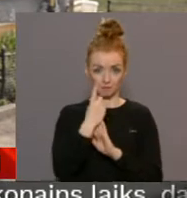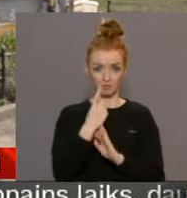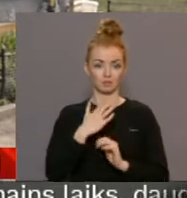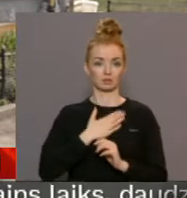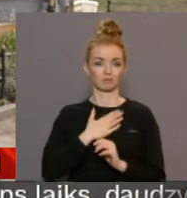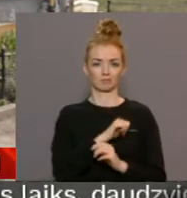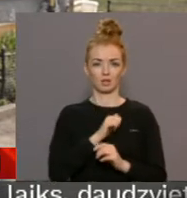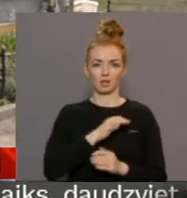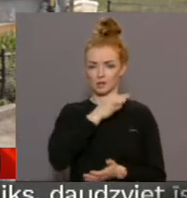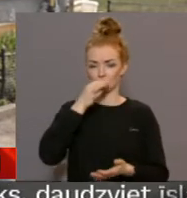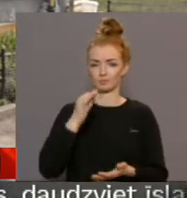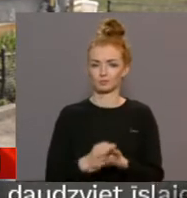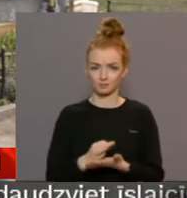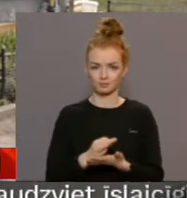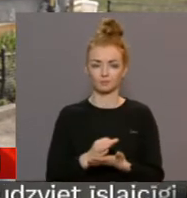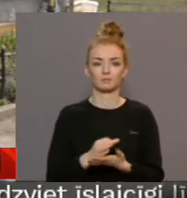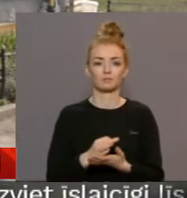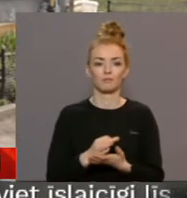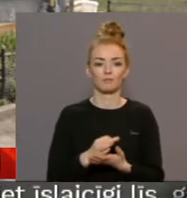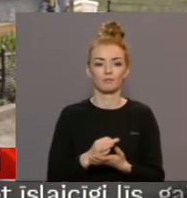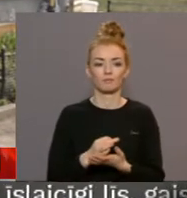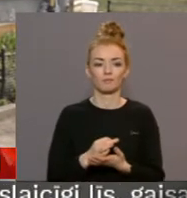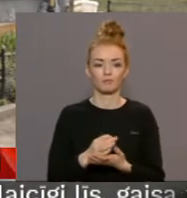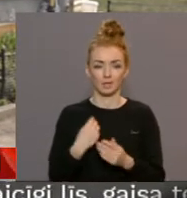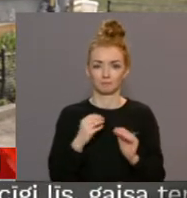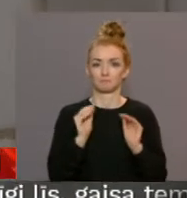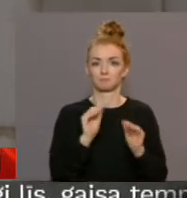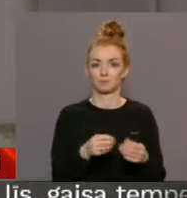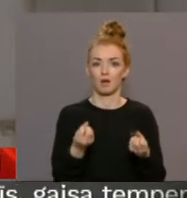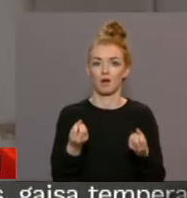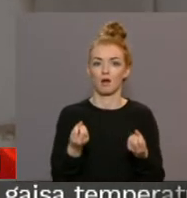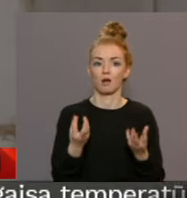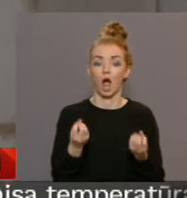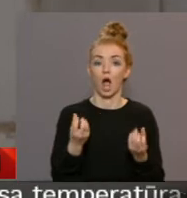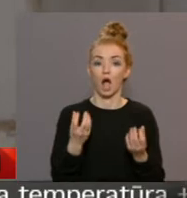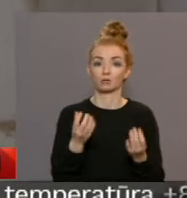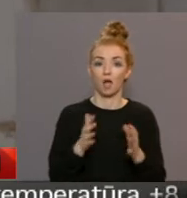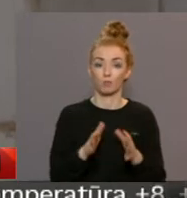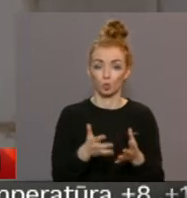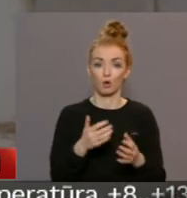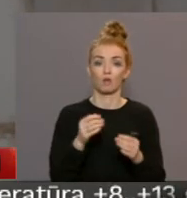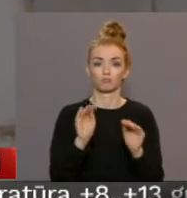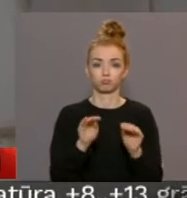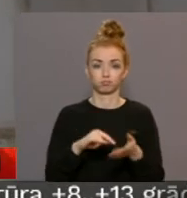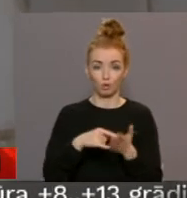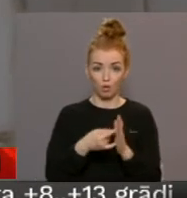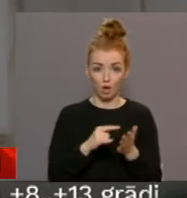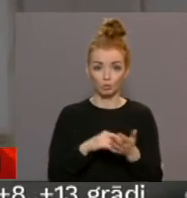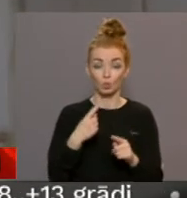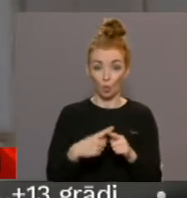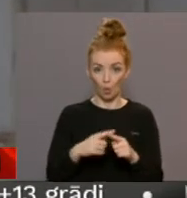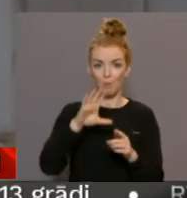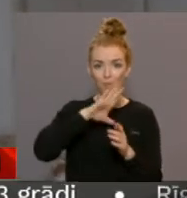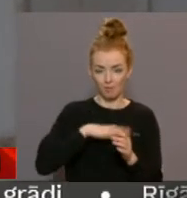sevim, ieliku gāzes apkuri, uztaisīju projektu, un pēc manim sāka